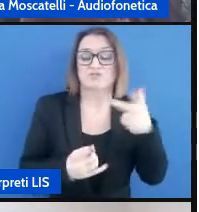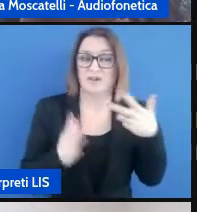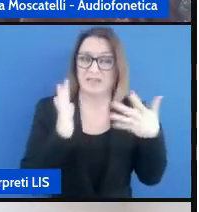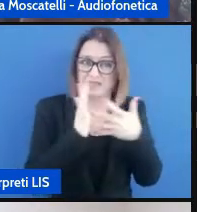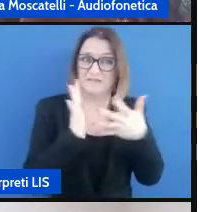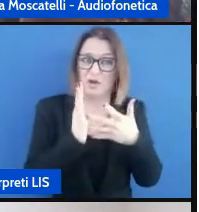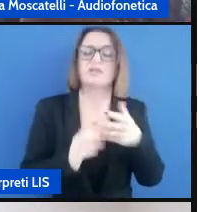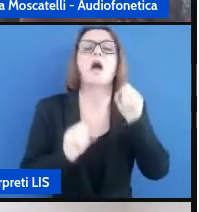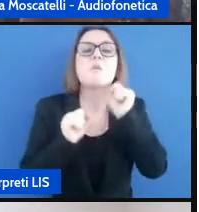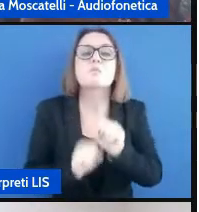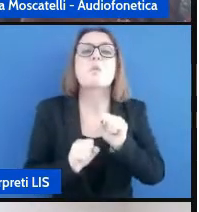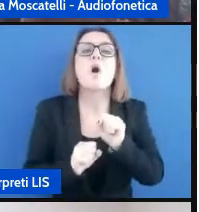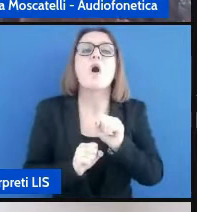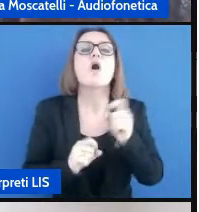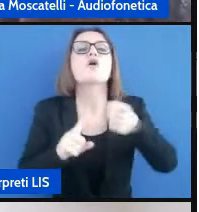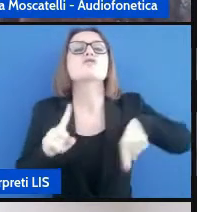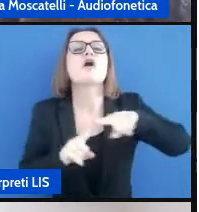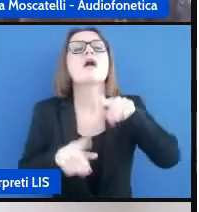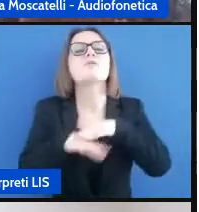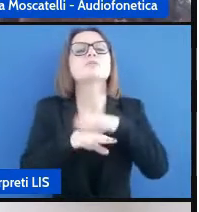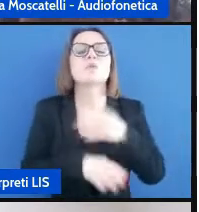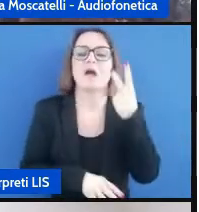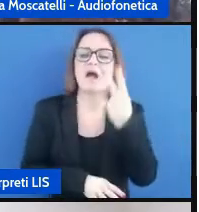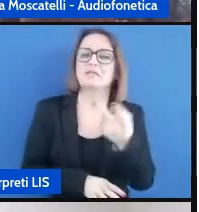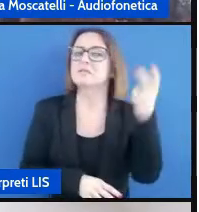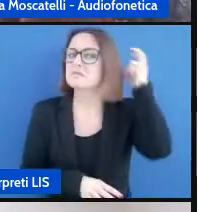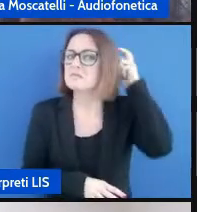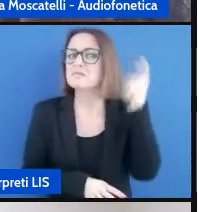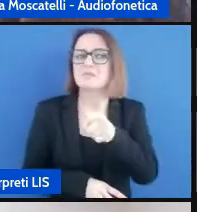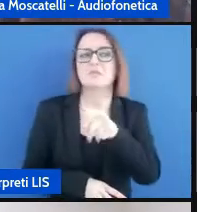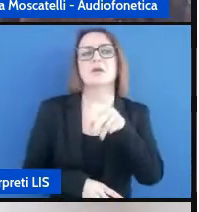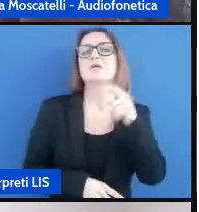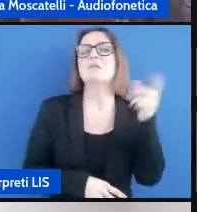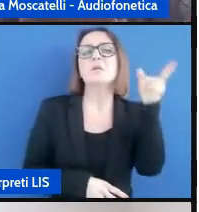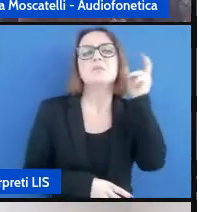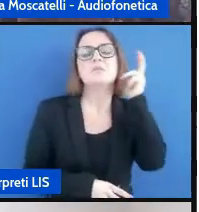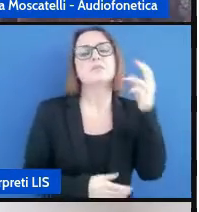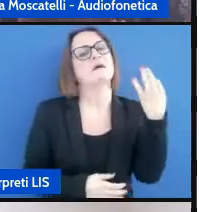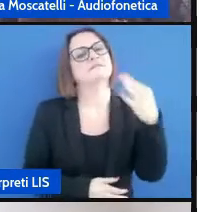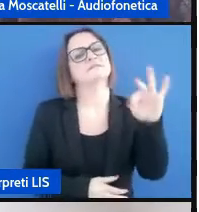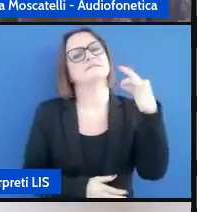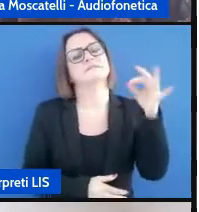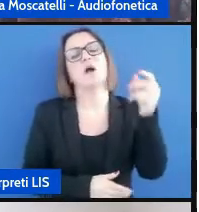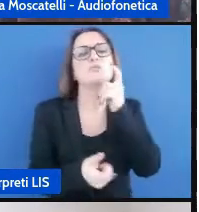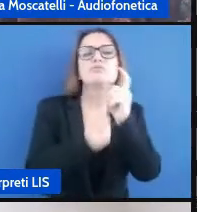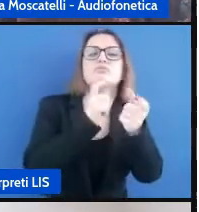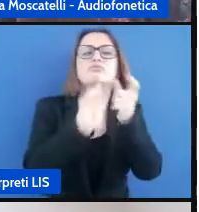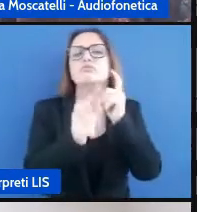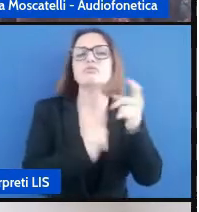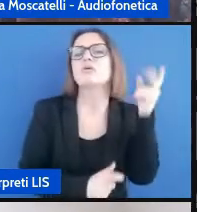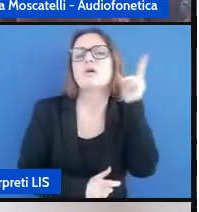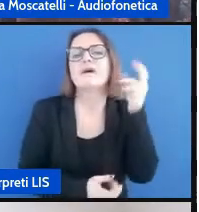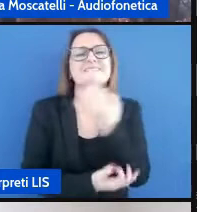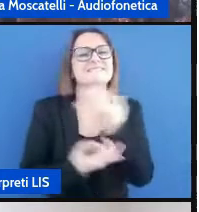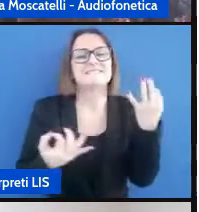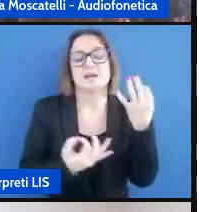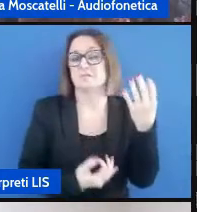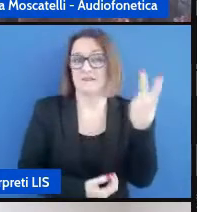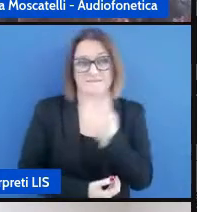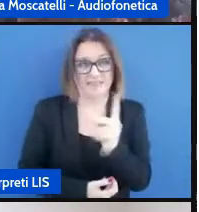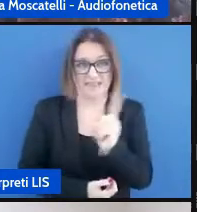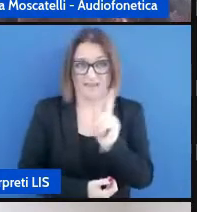può sembrare un bambino che sente perfettamente la nostra conversazione in realtà la